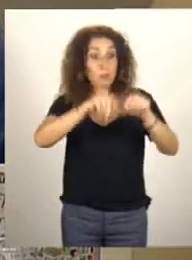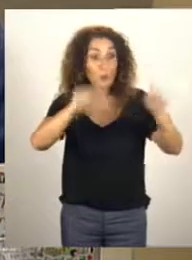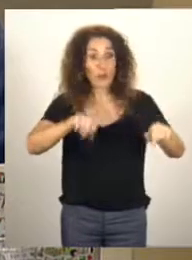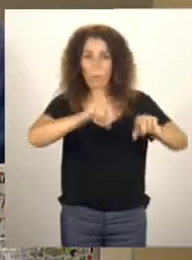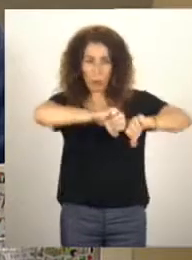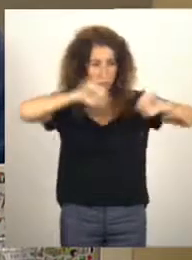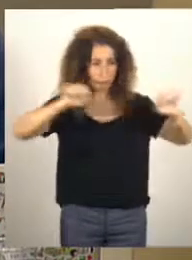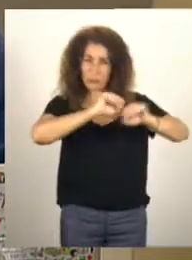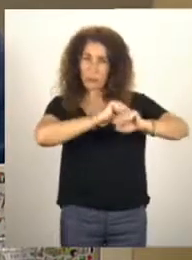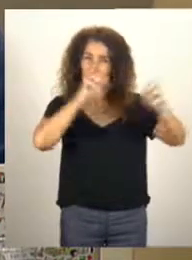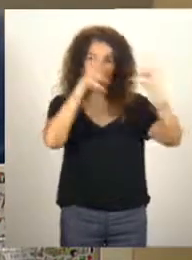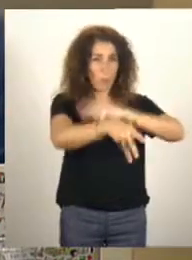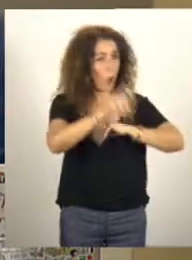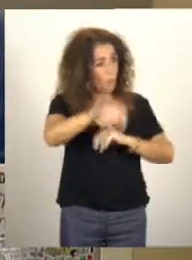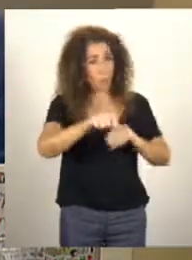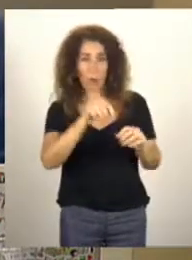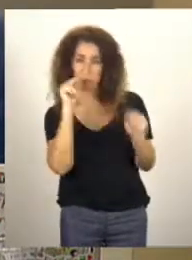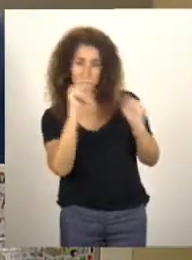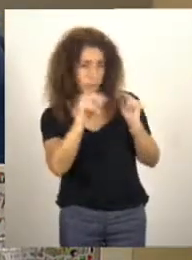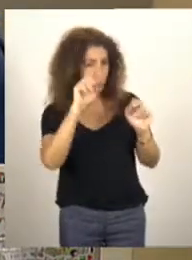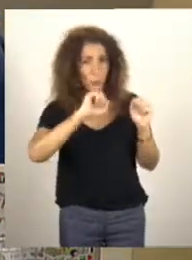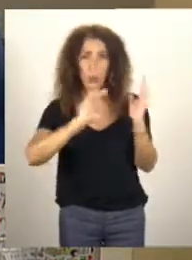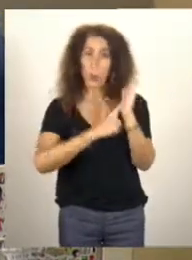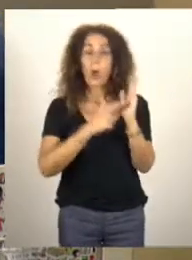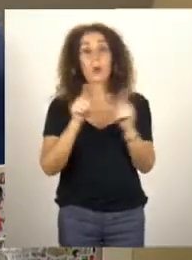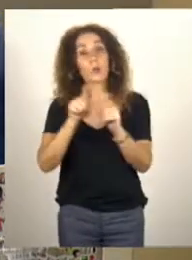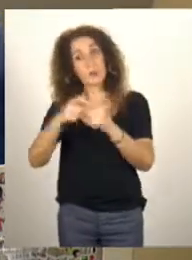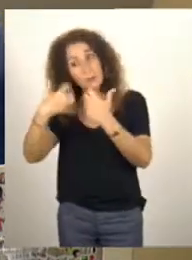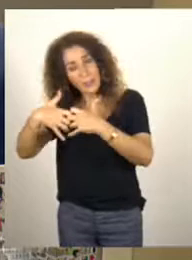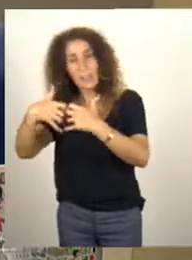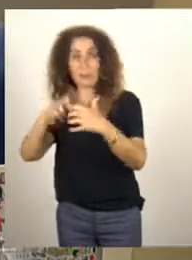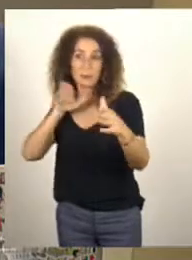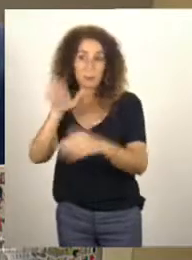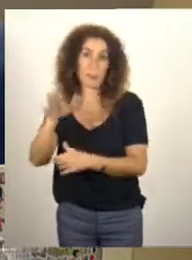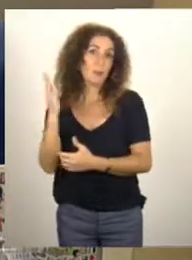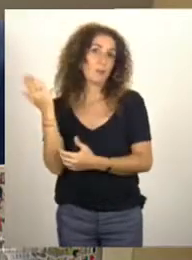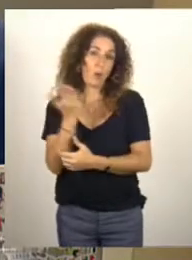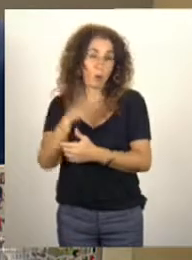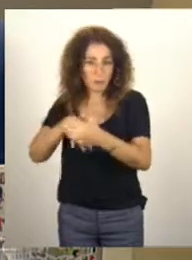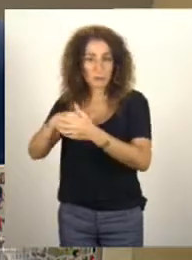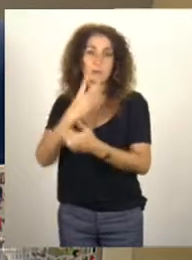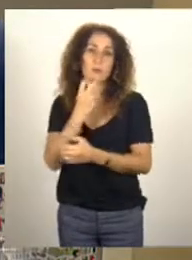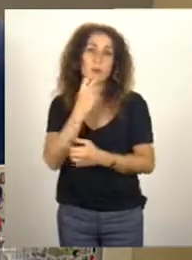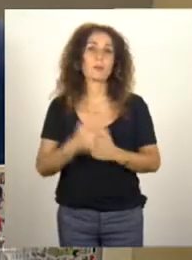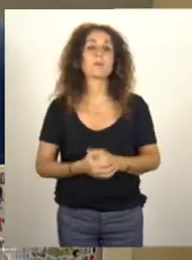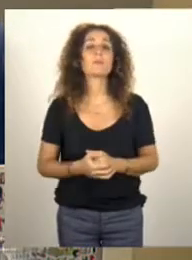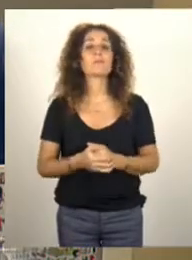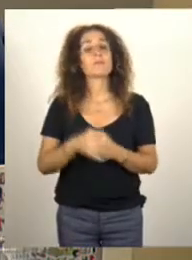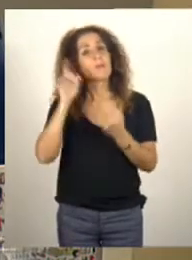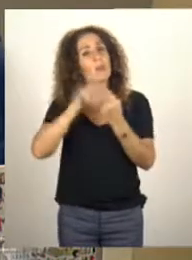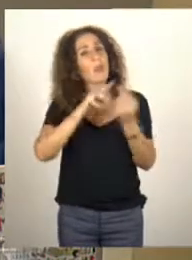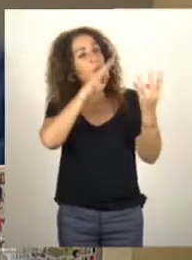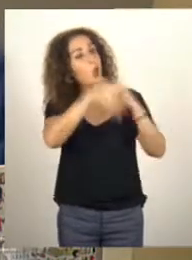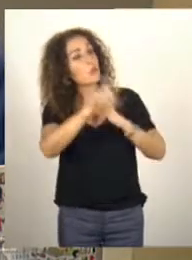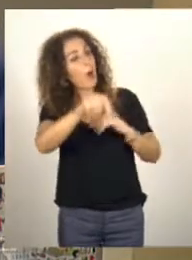et de réfléchir à des mécanismes de participation citoyenne dans cette procédure. Sur la question de la transparence,